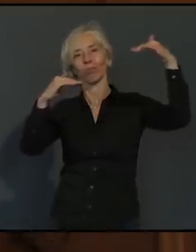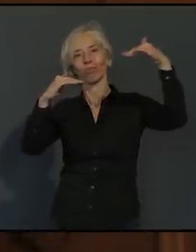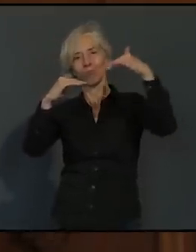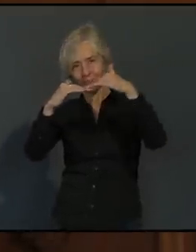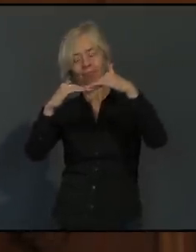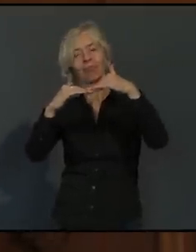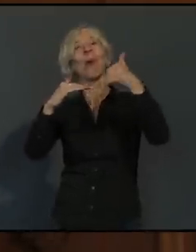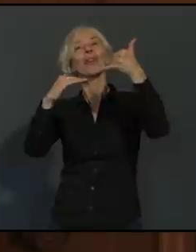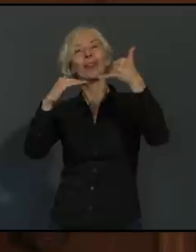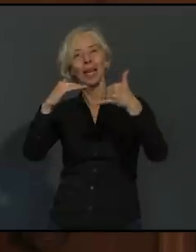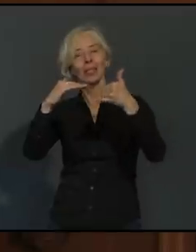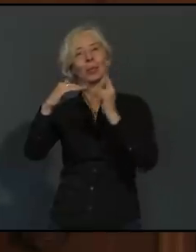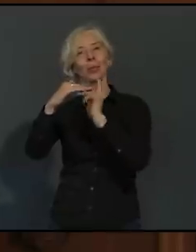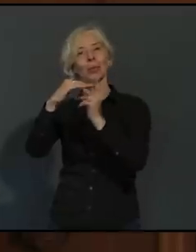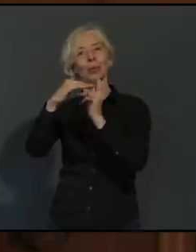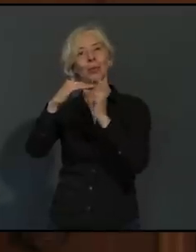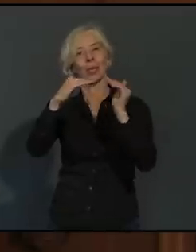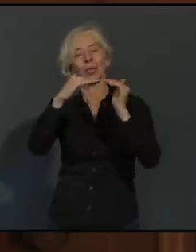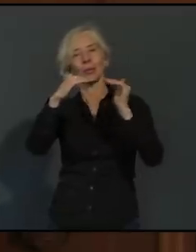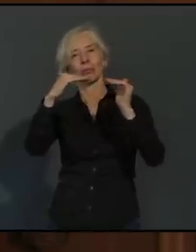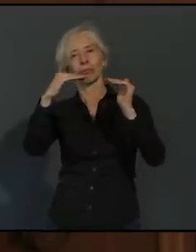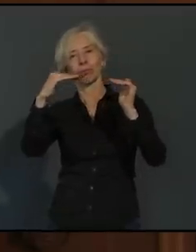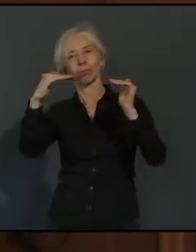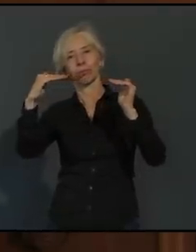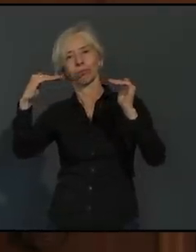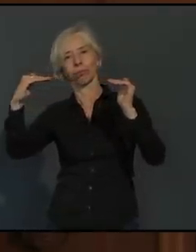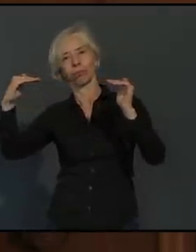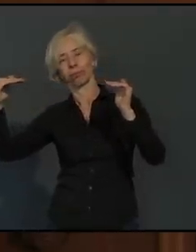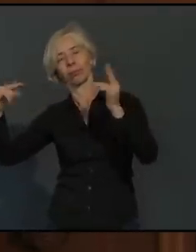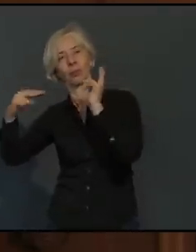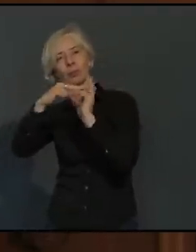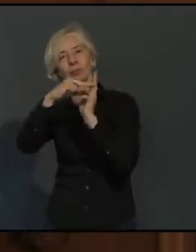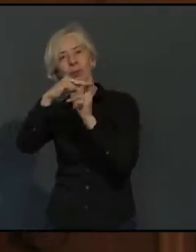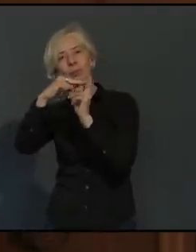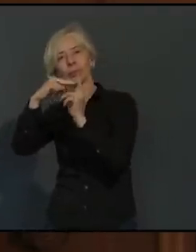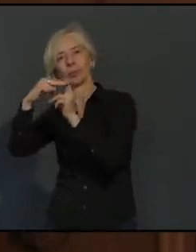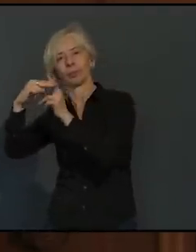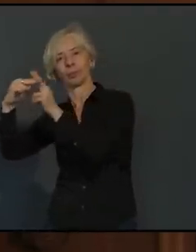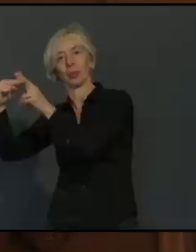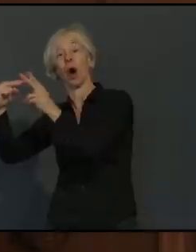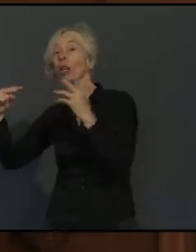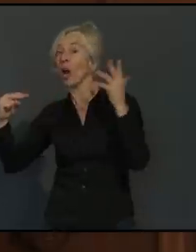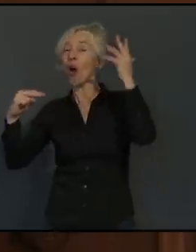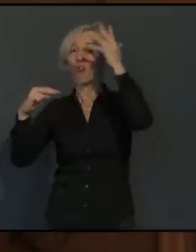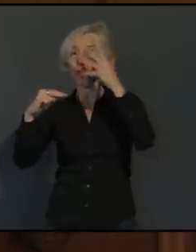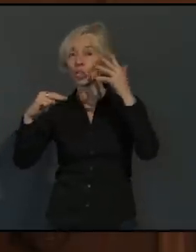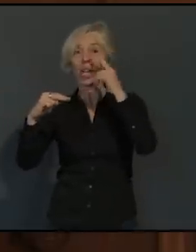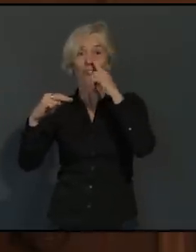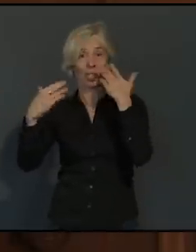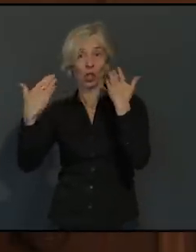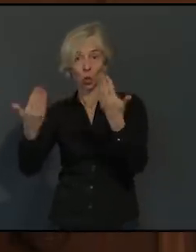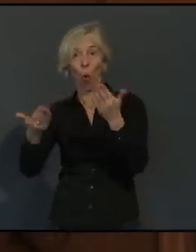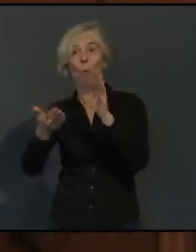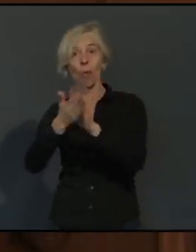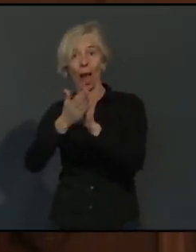gleichmäßigen Rückgang, der allerdings auf äußerst niedrigem Niveau ist. Und wenn sich dieser Rückgang, der sich seit einer Woche jetzt eingependelt hat,